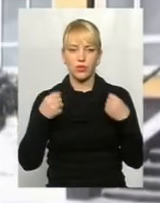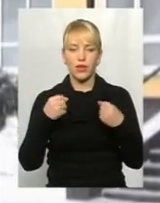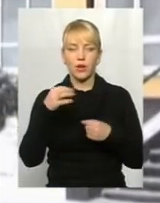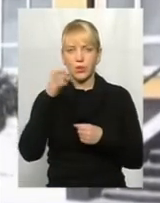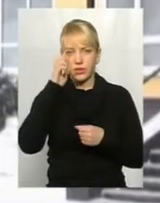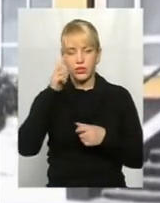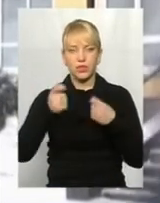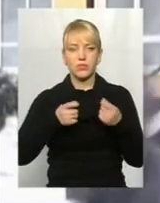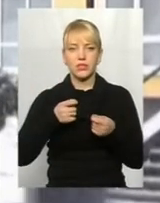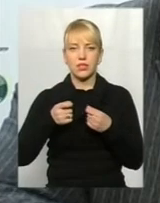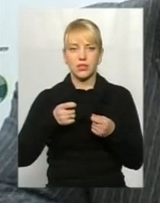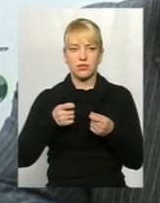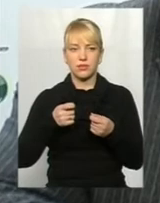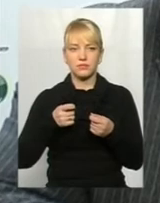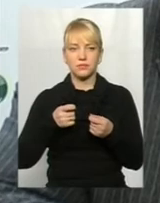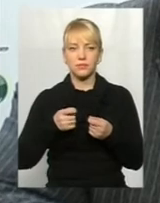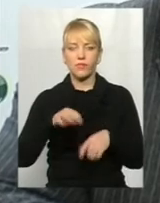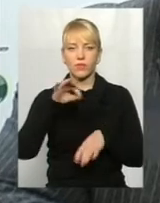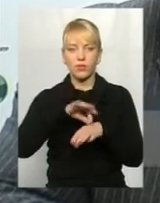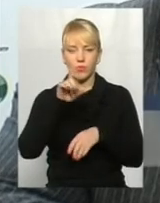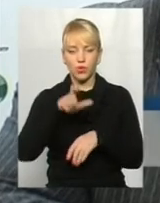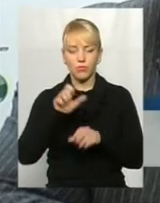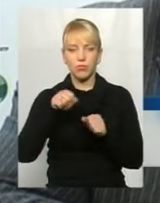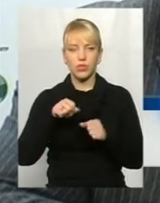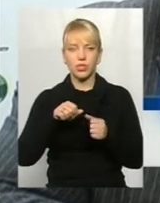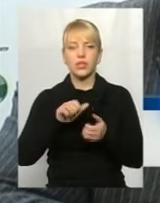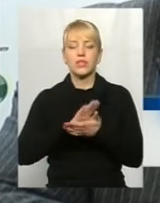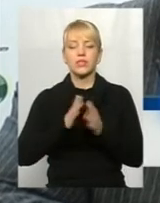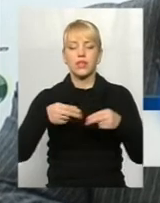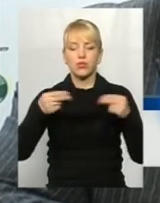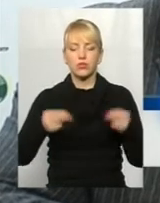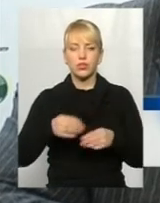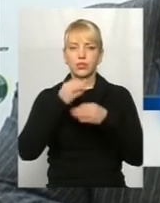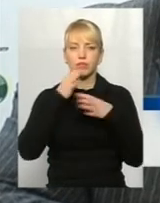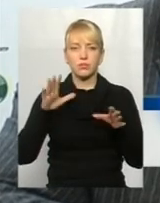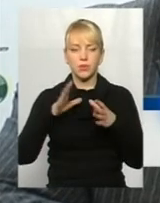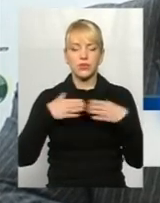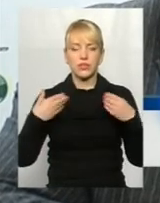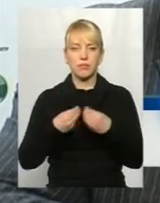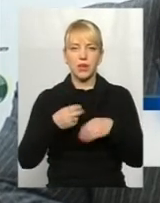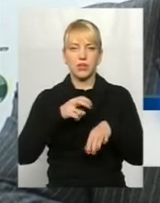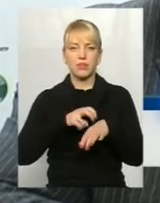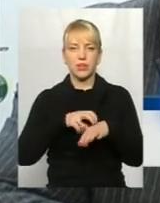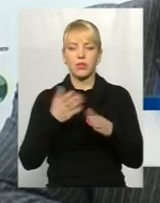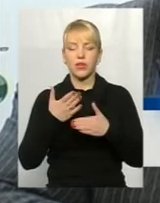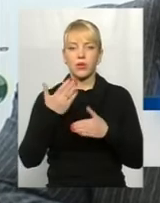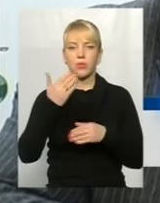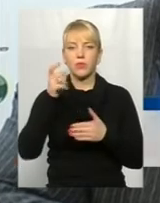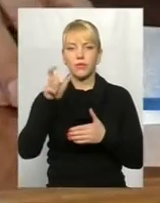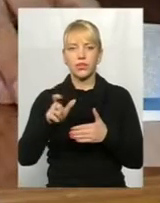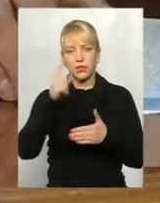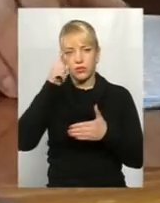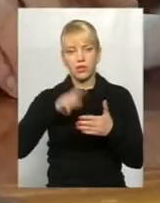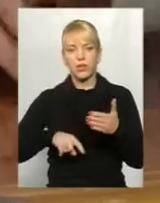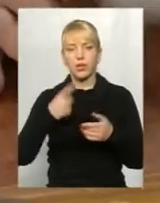облдержадміністрації, Хворий може заключити з будь-яким сімейним лікарем, якому він довіряє.